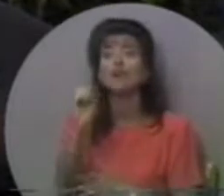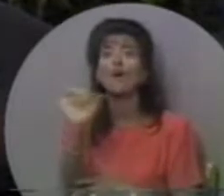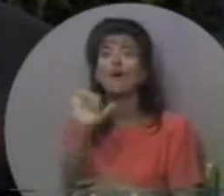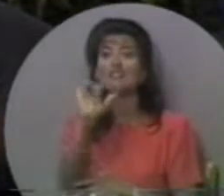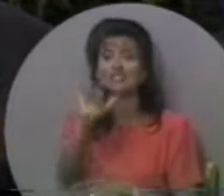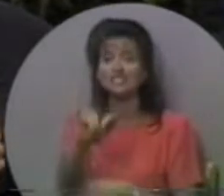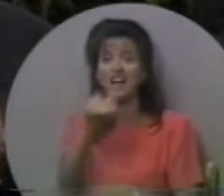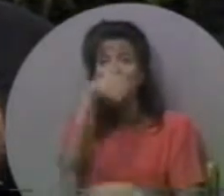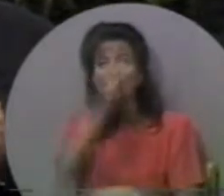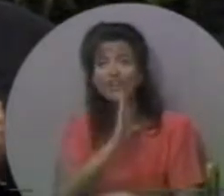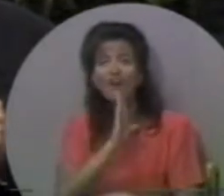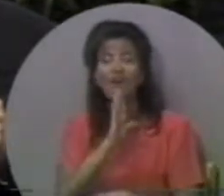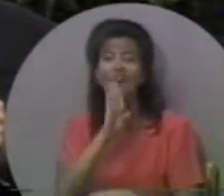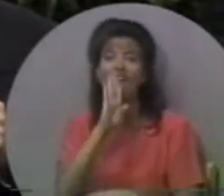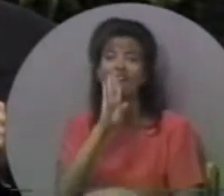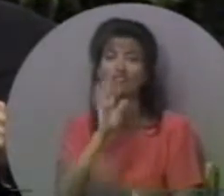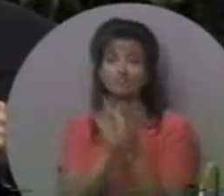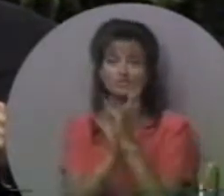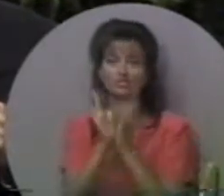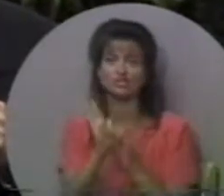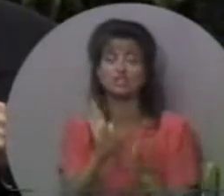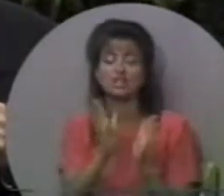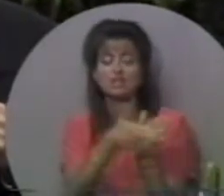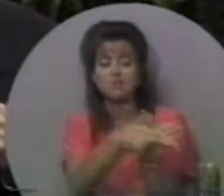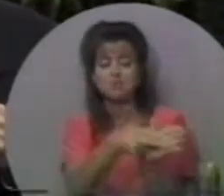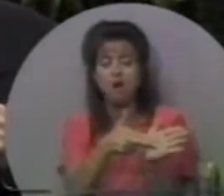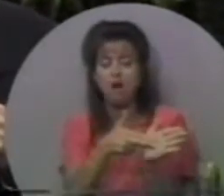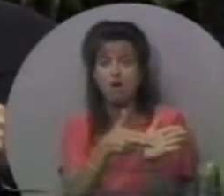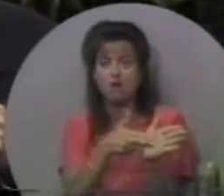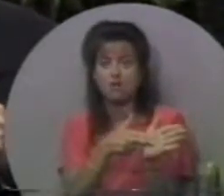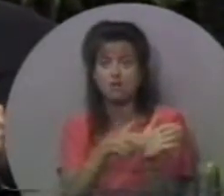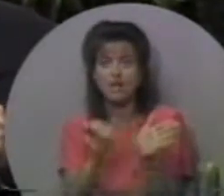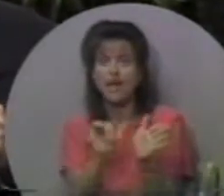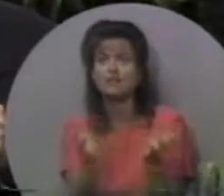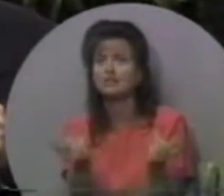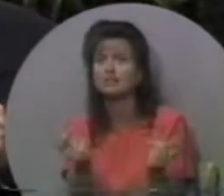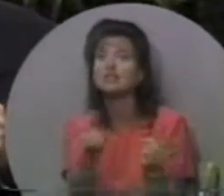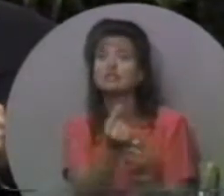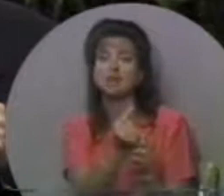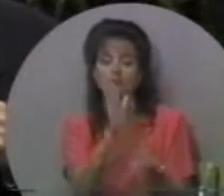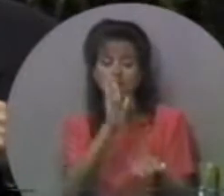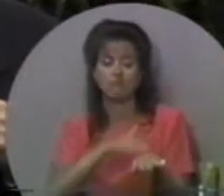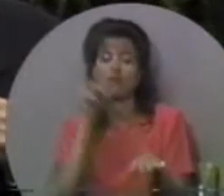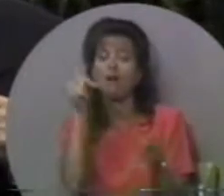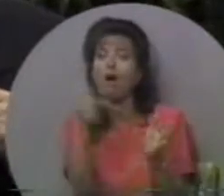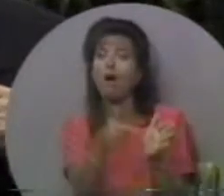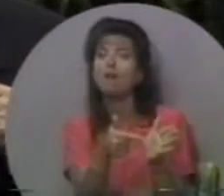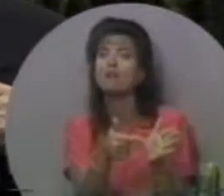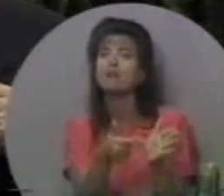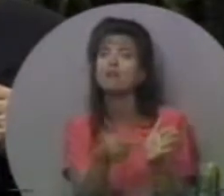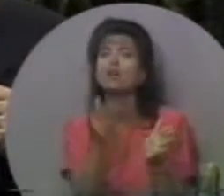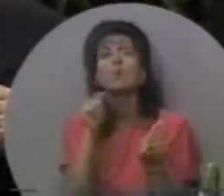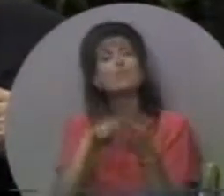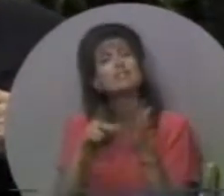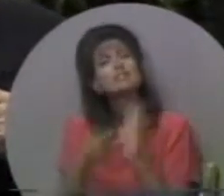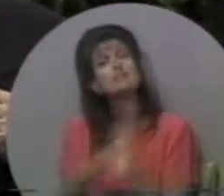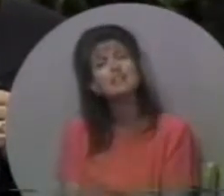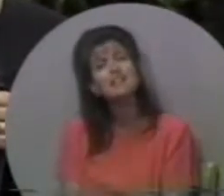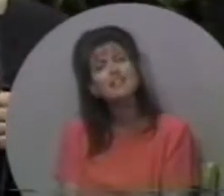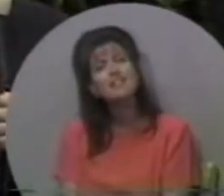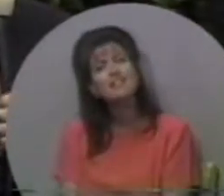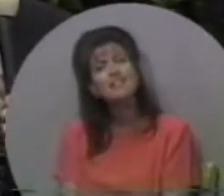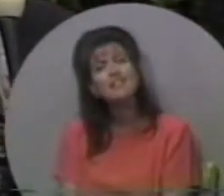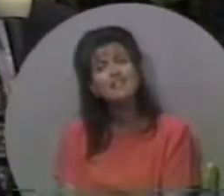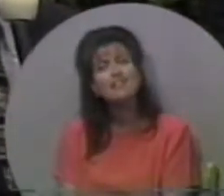І як дитина Божжа, є відміщена, якщо хтось є покликаний. Що це